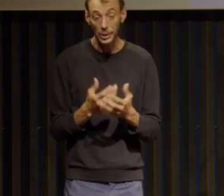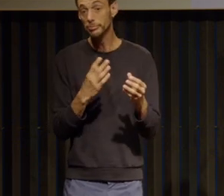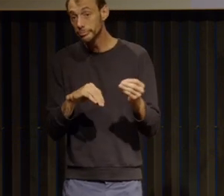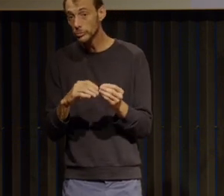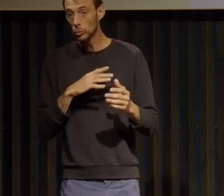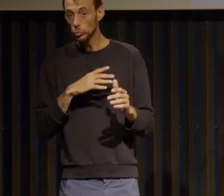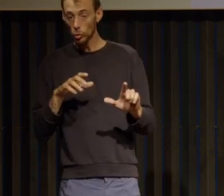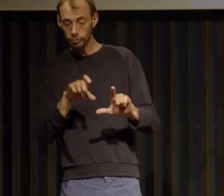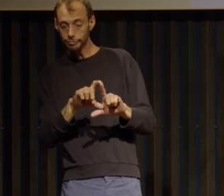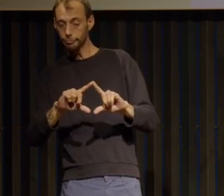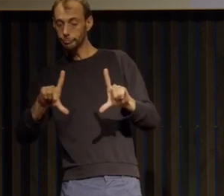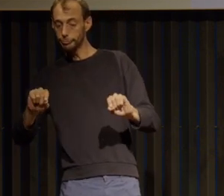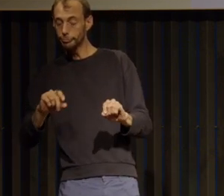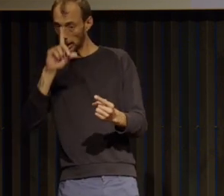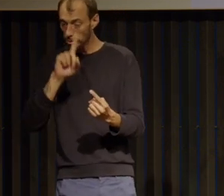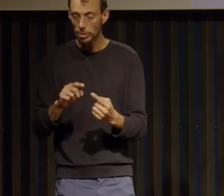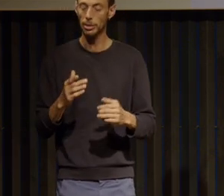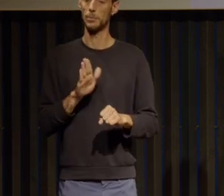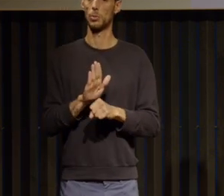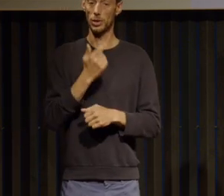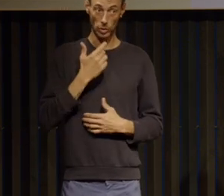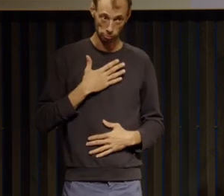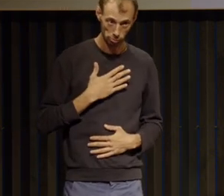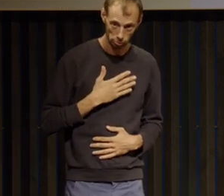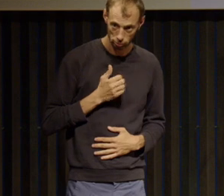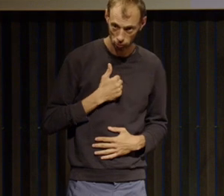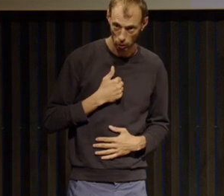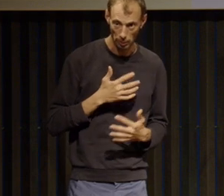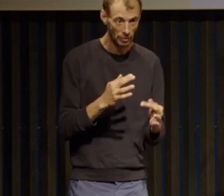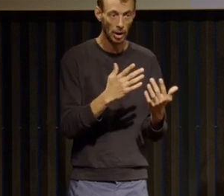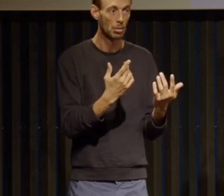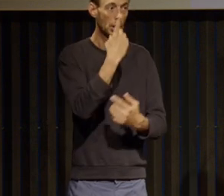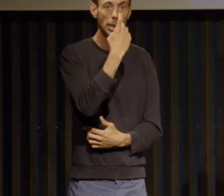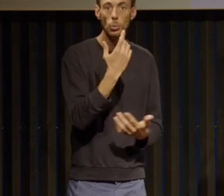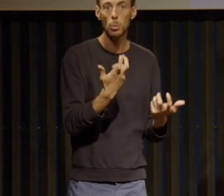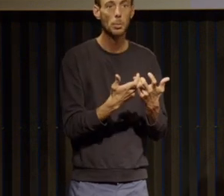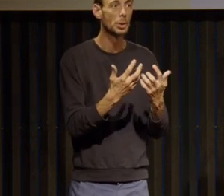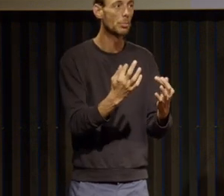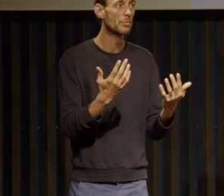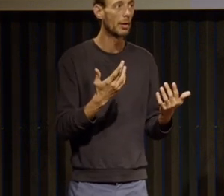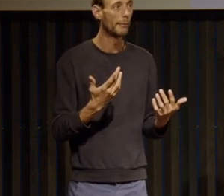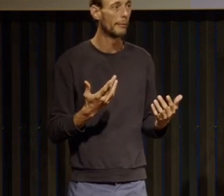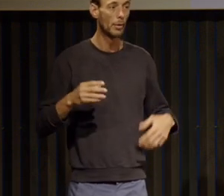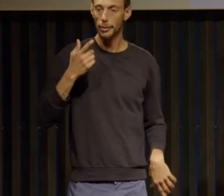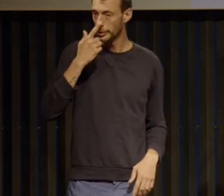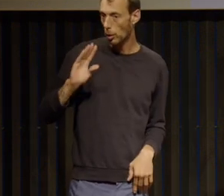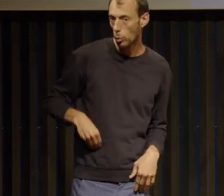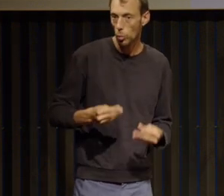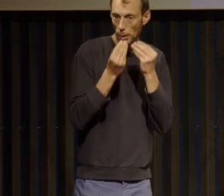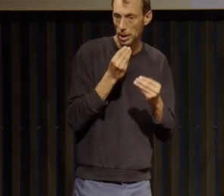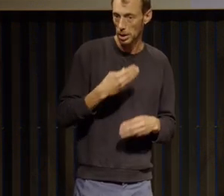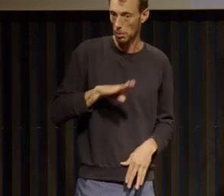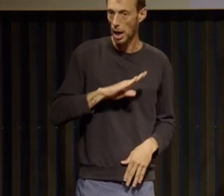expliquer un peu concrètement comment moi je me suis dépatouillée d'une question ça peut être sur la culpabilité alimentaire ça peut être sur le rythme alimentaire